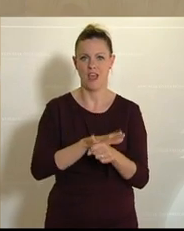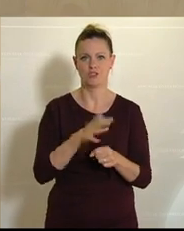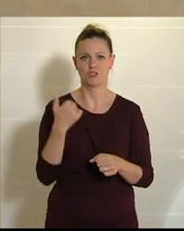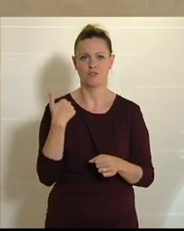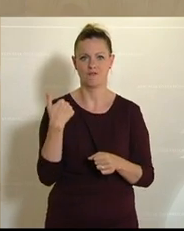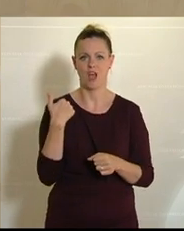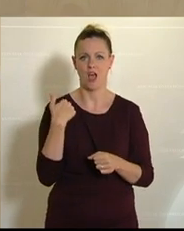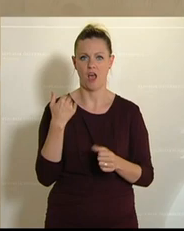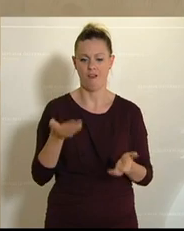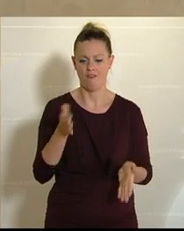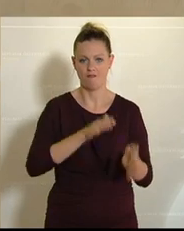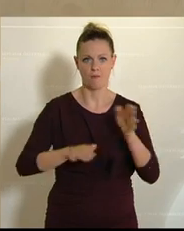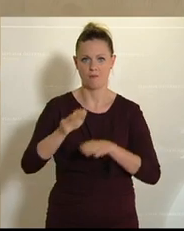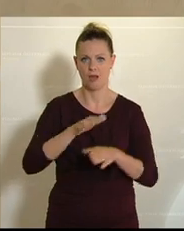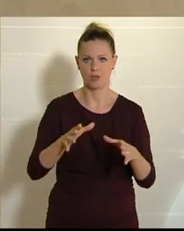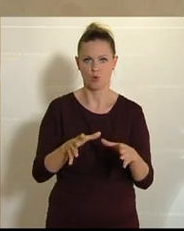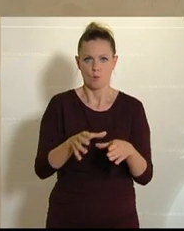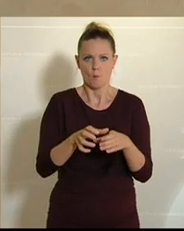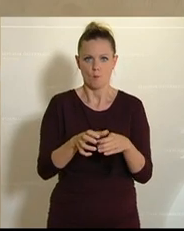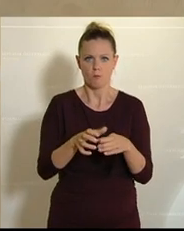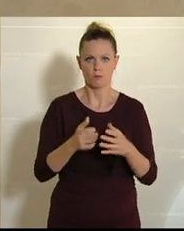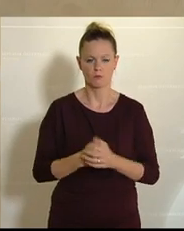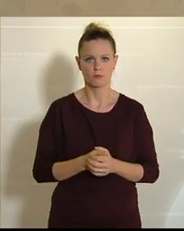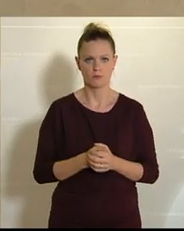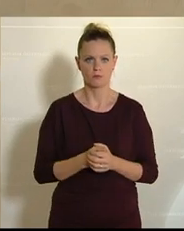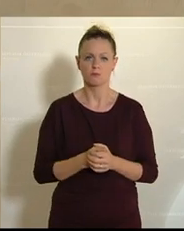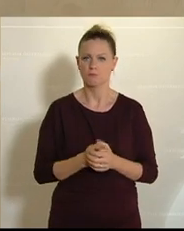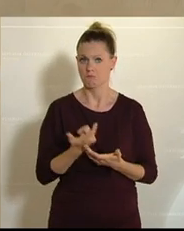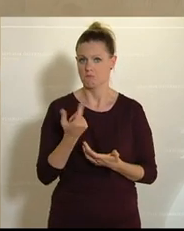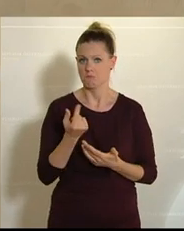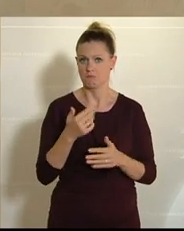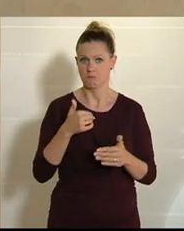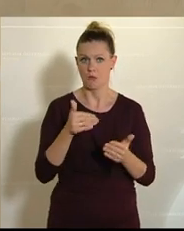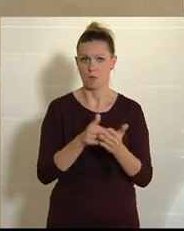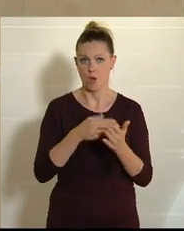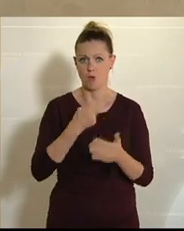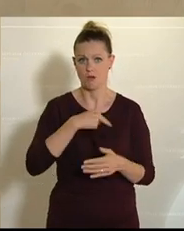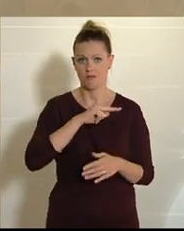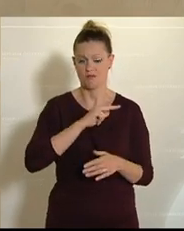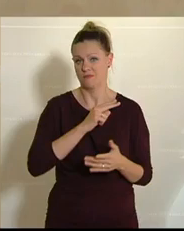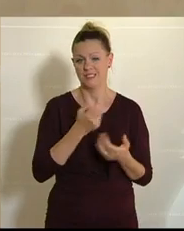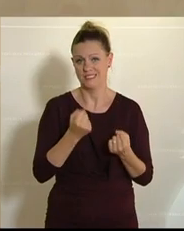im Vakuum verpackt wurde. Da bedarf es garantiert Änderungsbedarf.